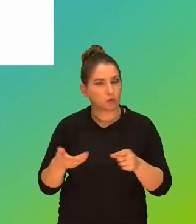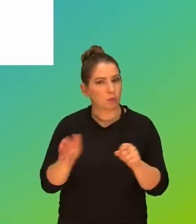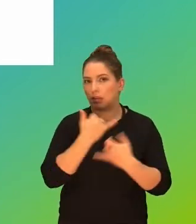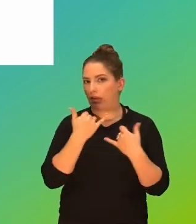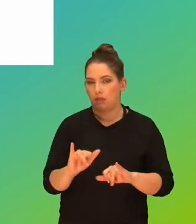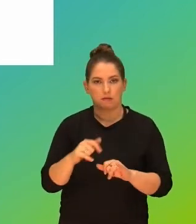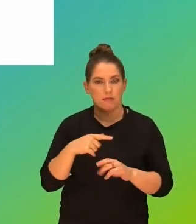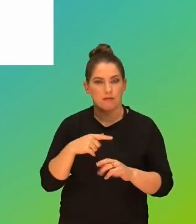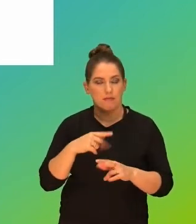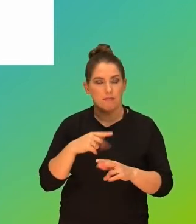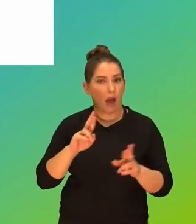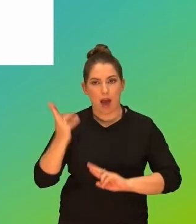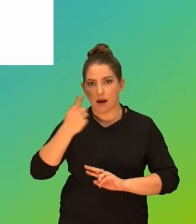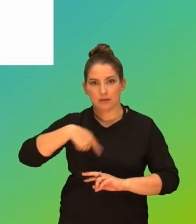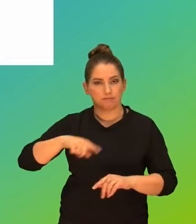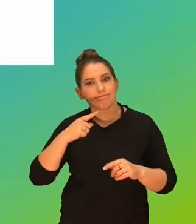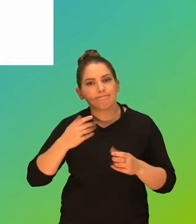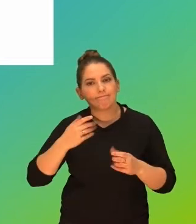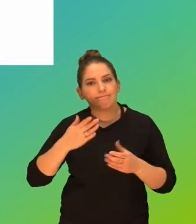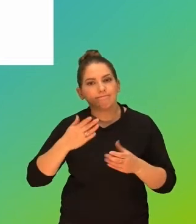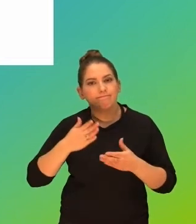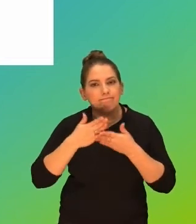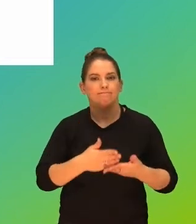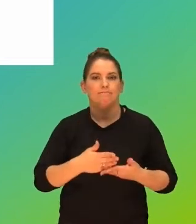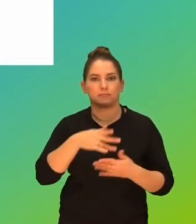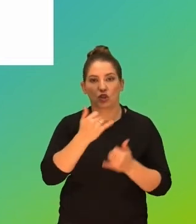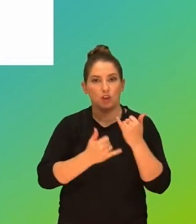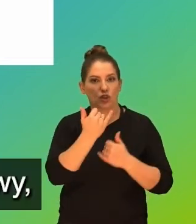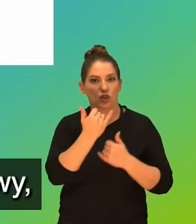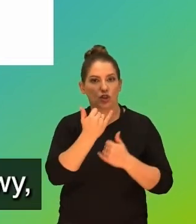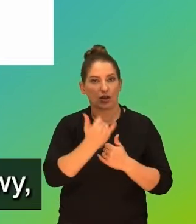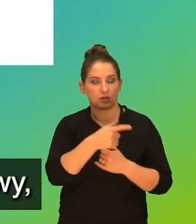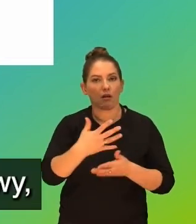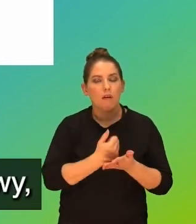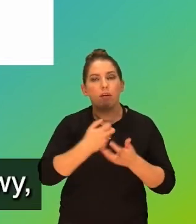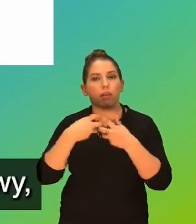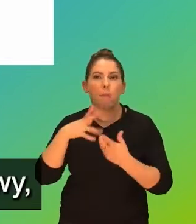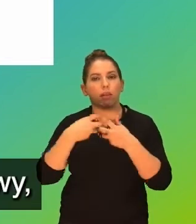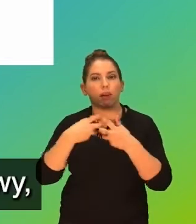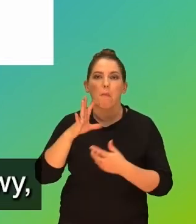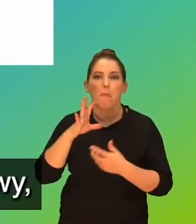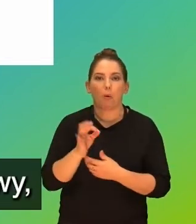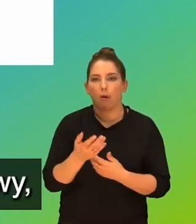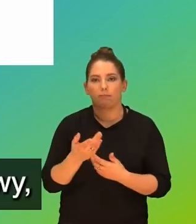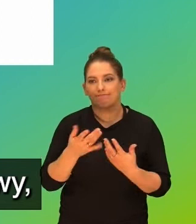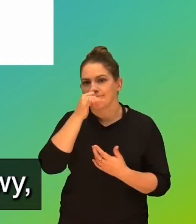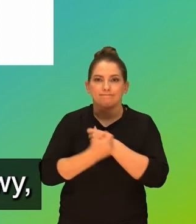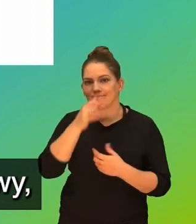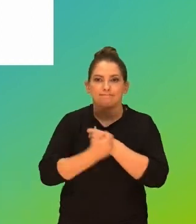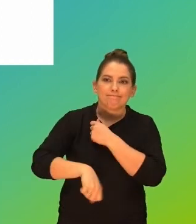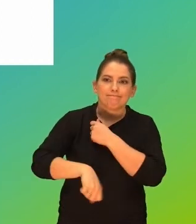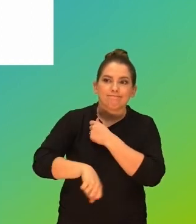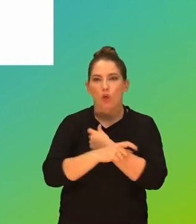inaczej będziemy reagować i podejmować interwencje w przypadku takim, jeśli dziecko sięga po internet, ponieważ nie potrafi znaleźć tej